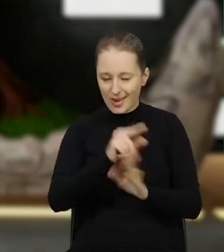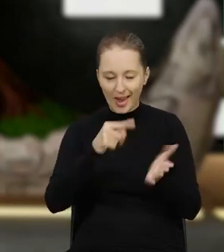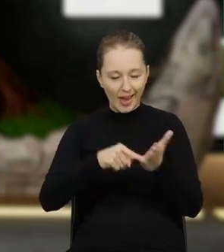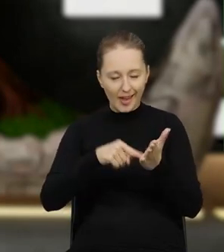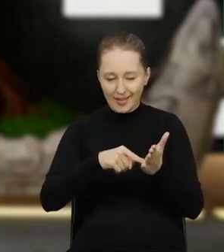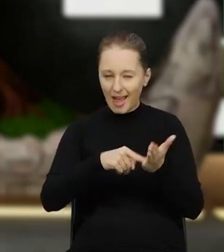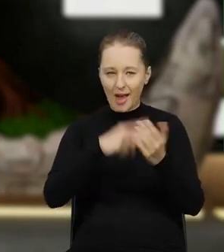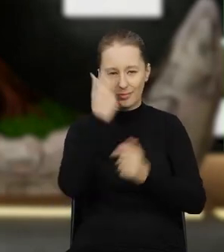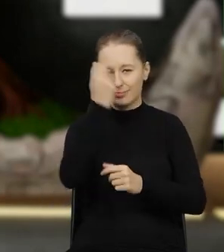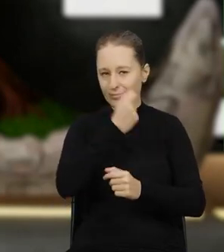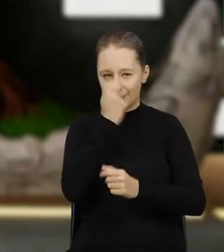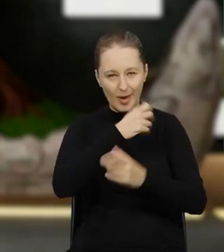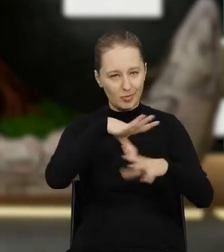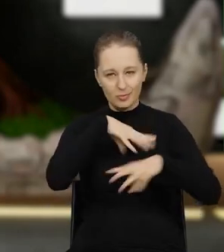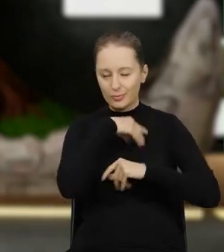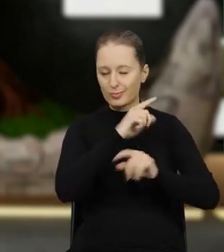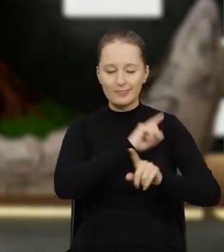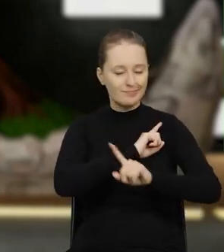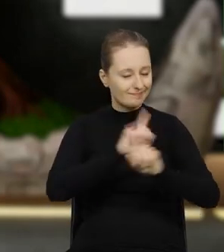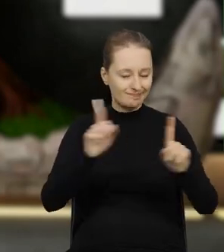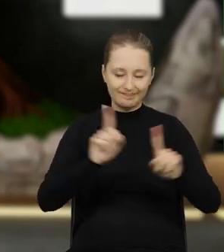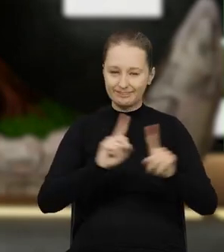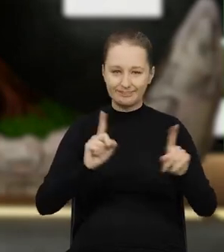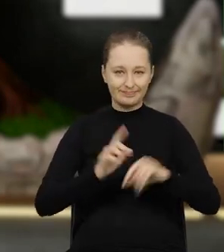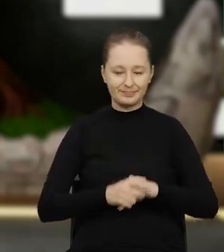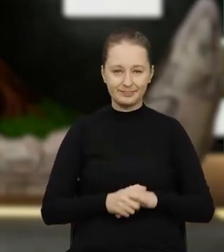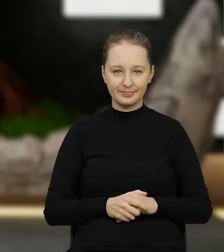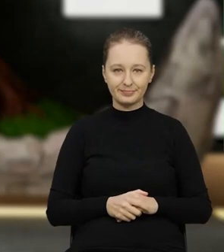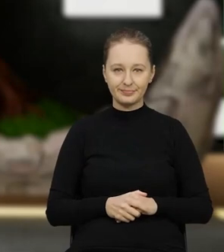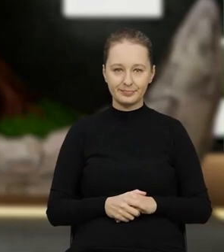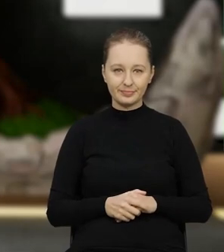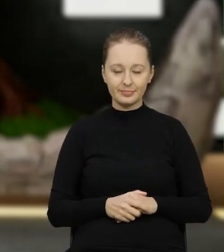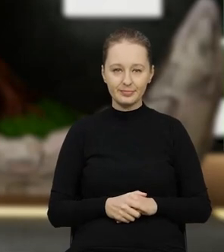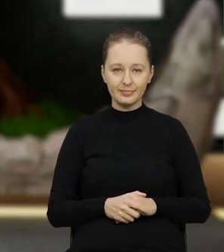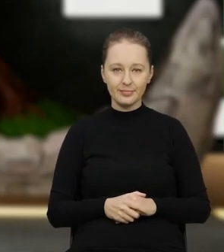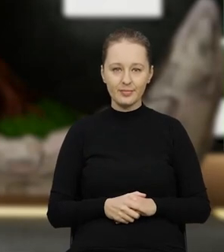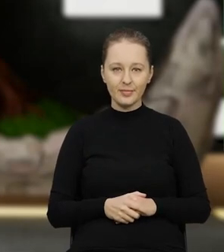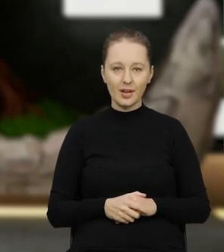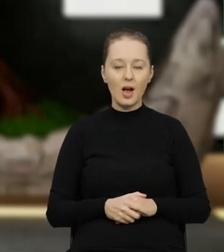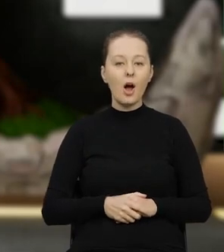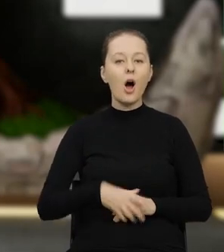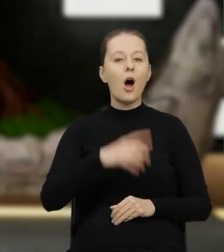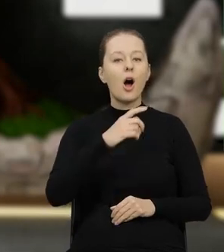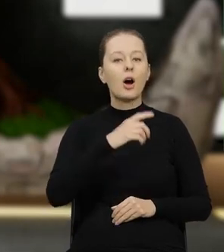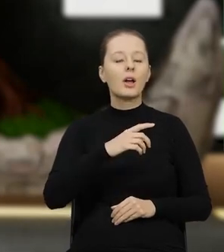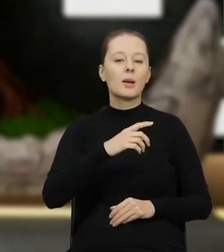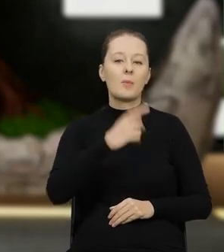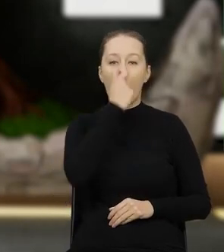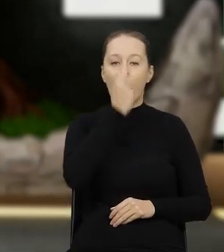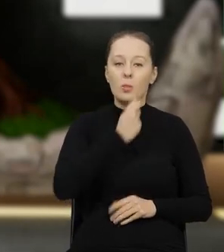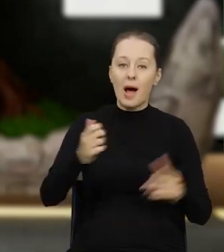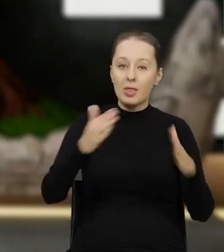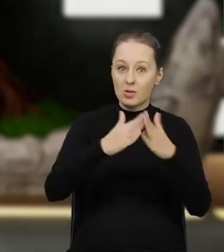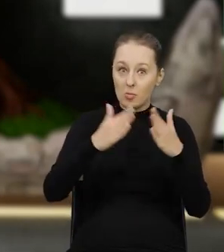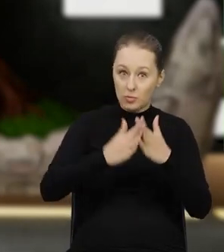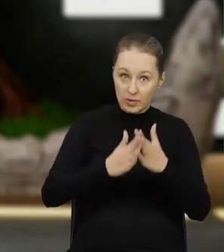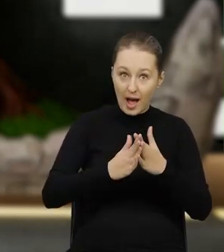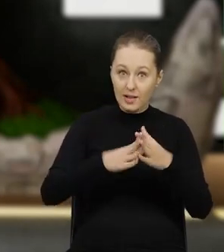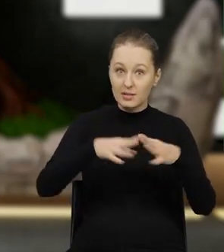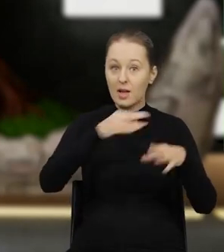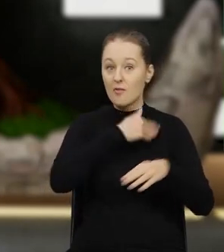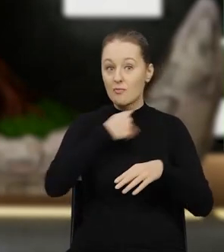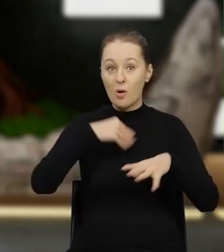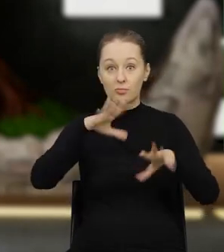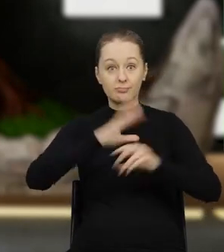jakby tego typu przywozu nie ma. Zabroniony jest przywóz do Polski odpadów komunalnych, jak również